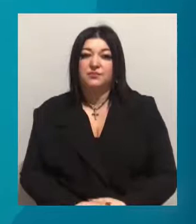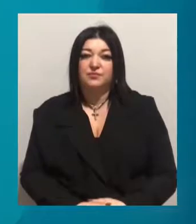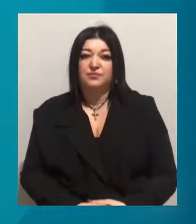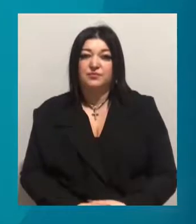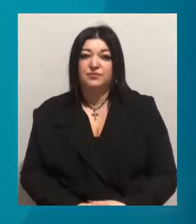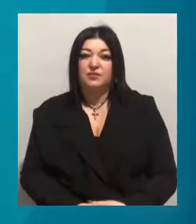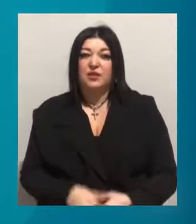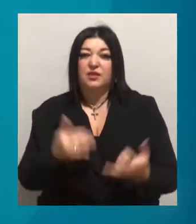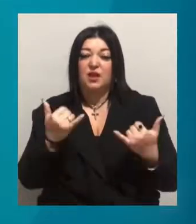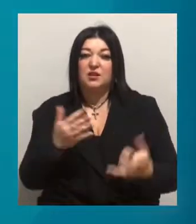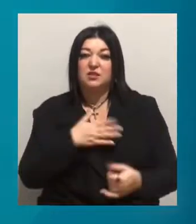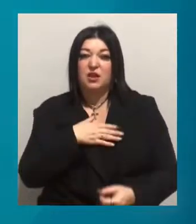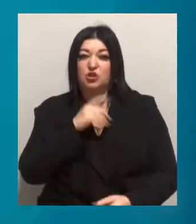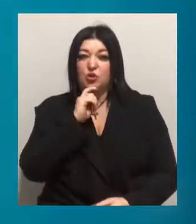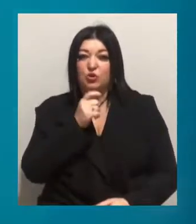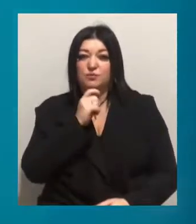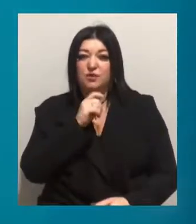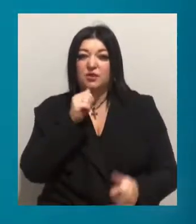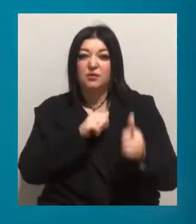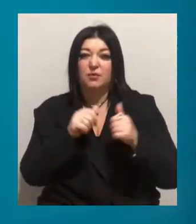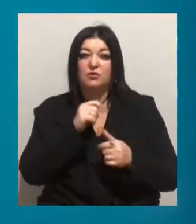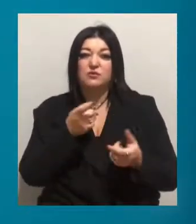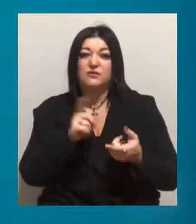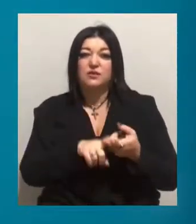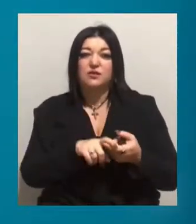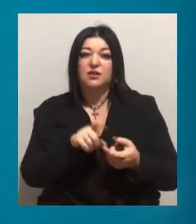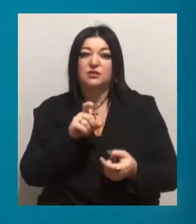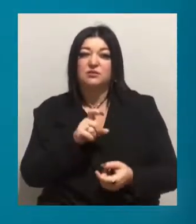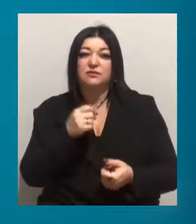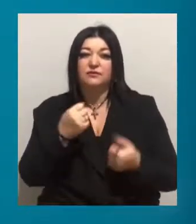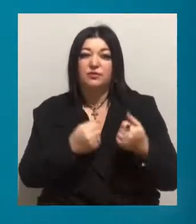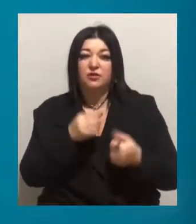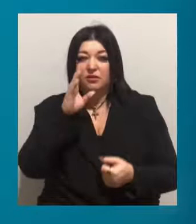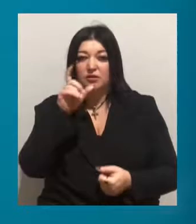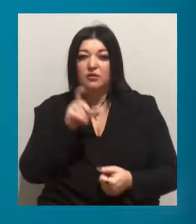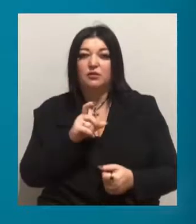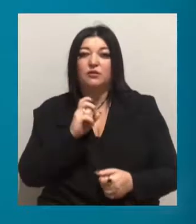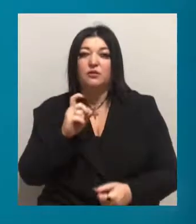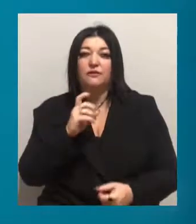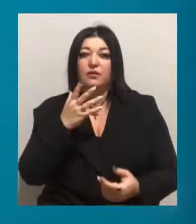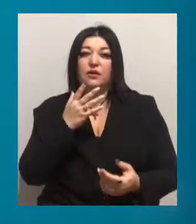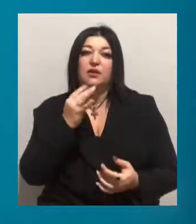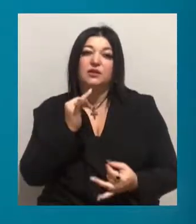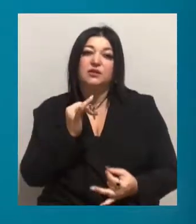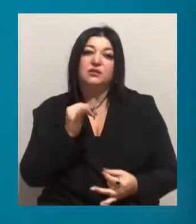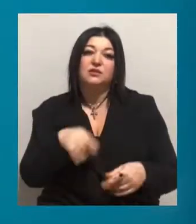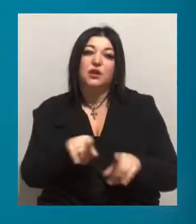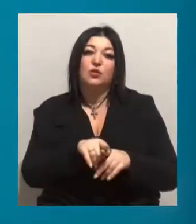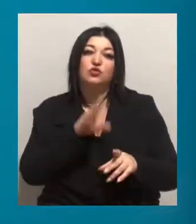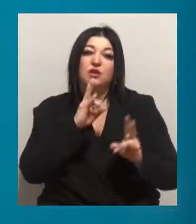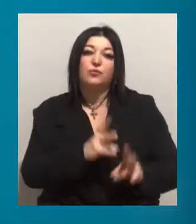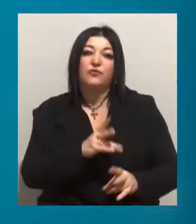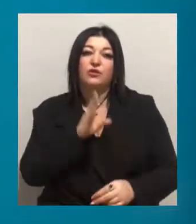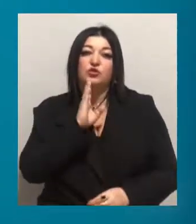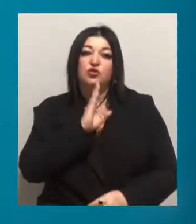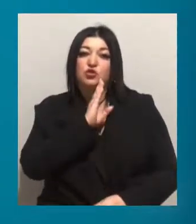Наразі наші кореспонденти намагаються зв'язатися із водійкою трамваю, який потрапив у ДТП, а також травмованою жінкою. Для